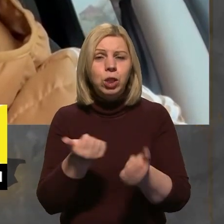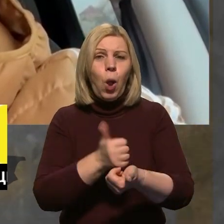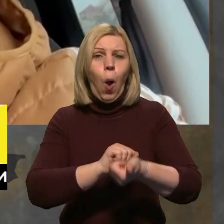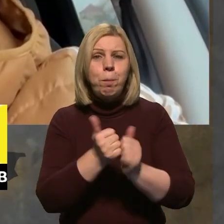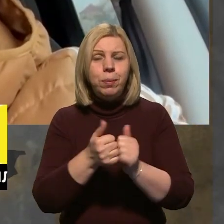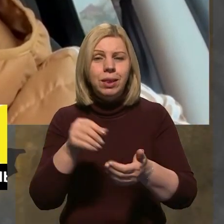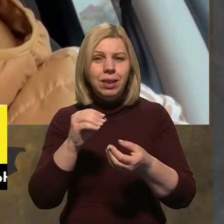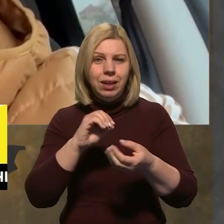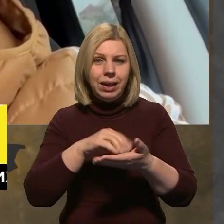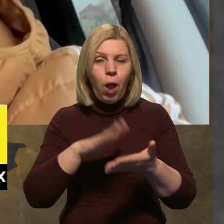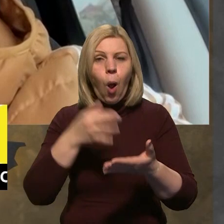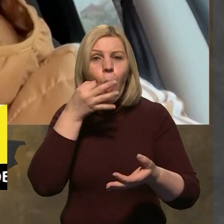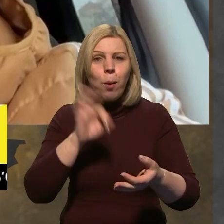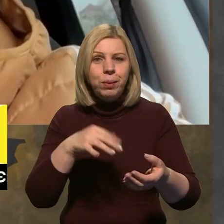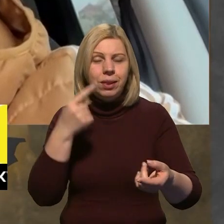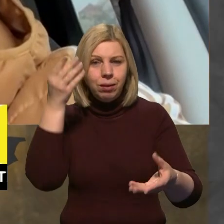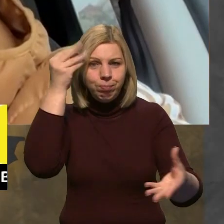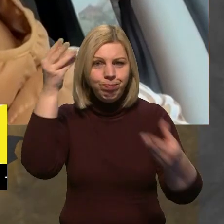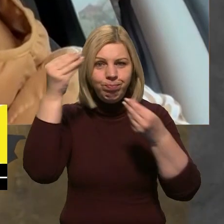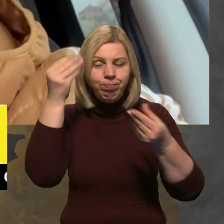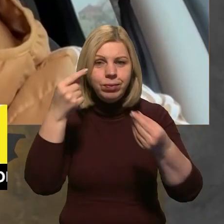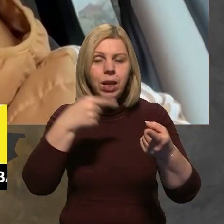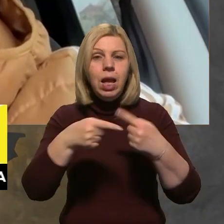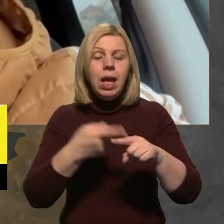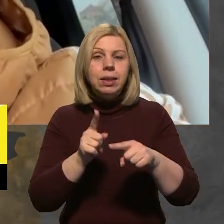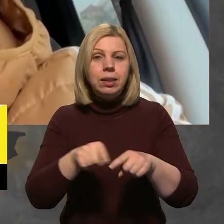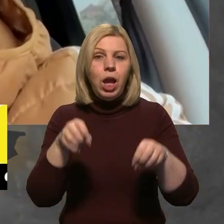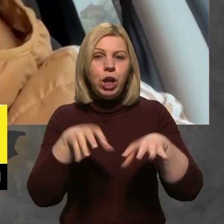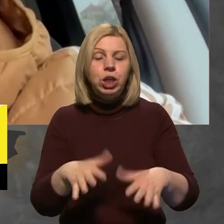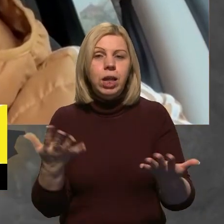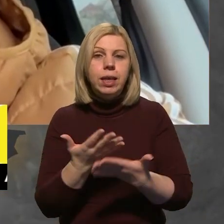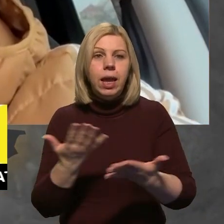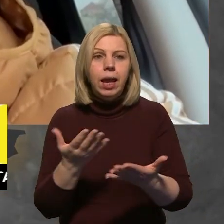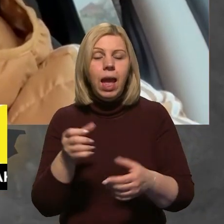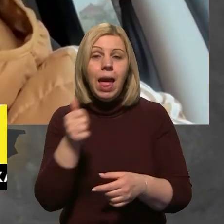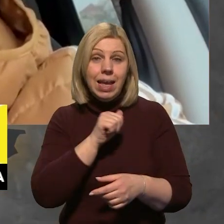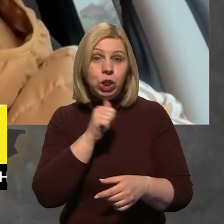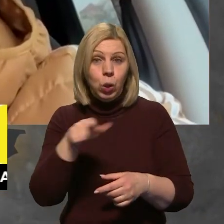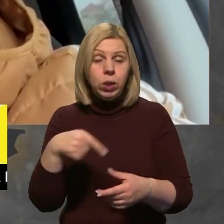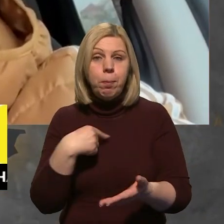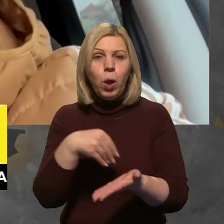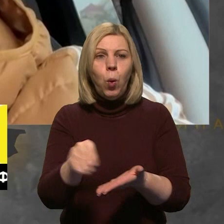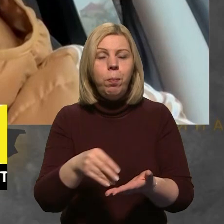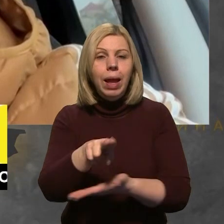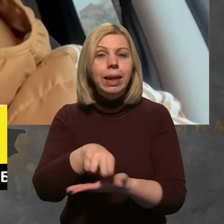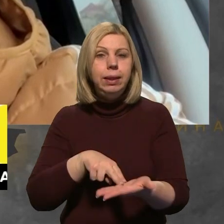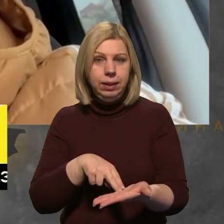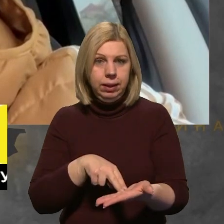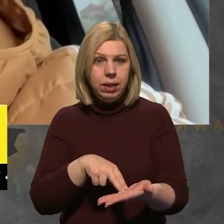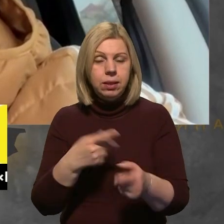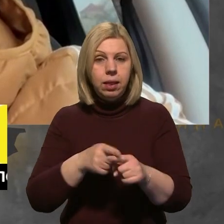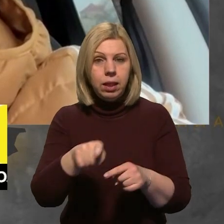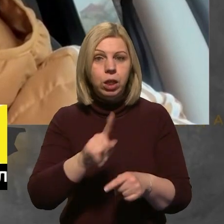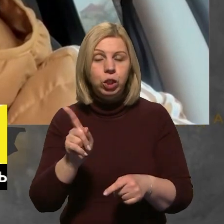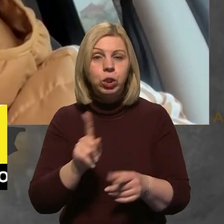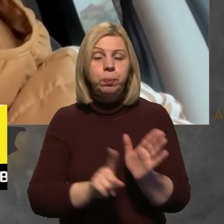реєстрами в Україні. І це теж опенсорс рішення, яке естонське, але ми купували ліцензію на те, щоб